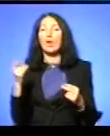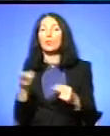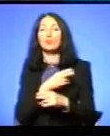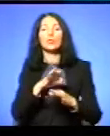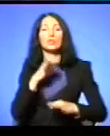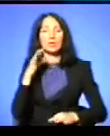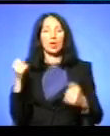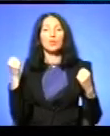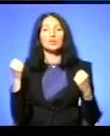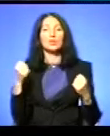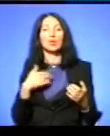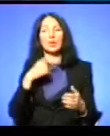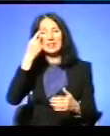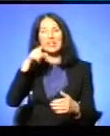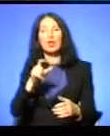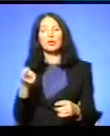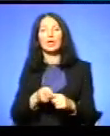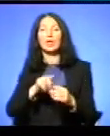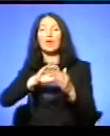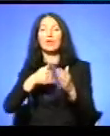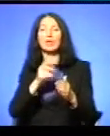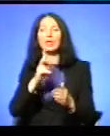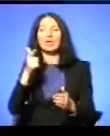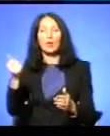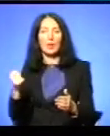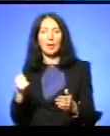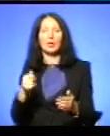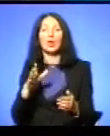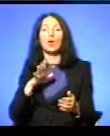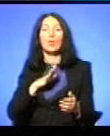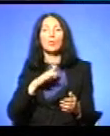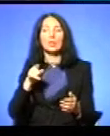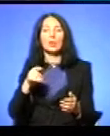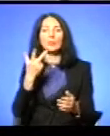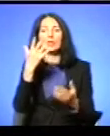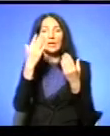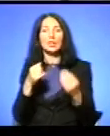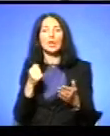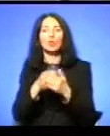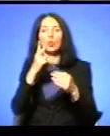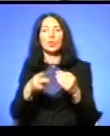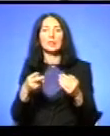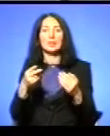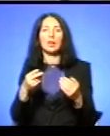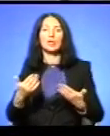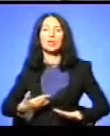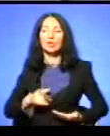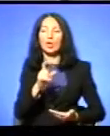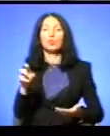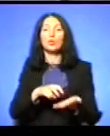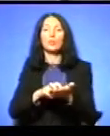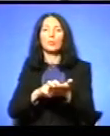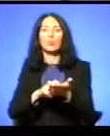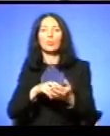я знаю людей, яких викликали в КГБ Яких потримали три дні І вони до кінця днів своїх тряслися Страх був Ув